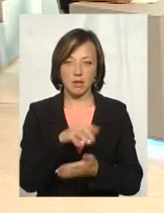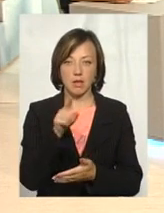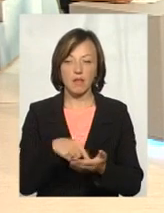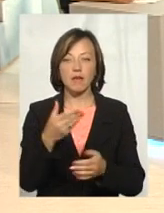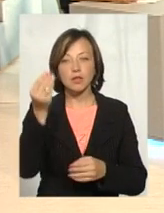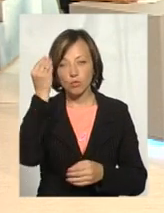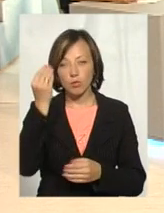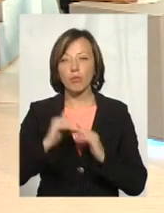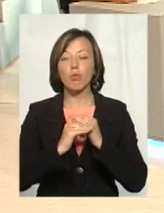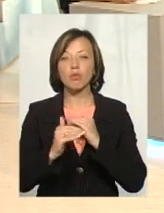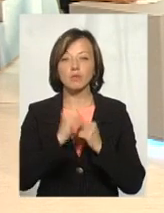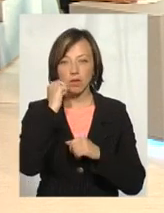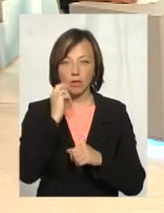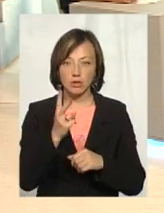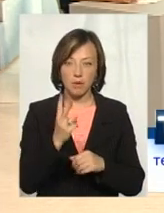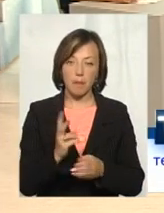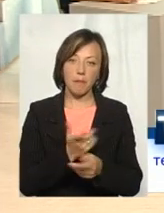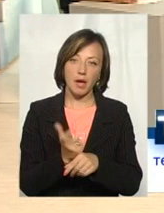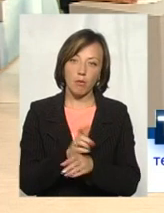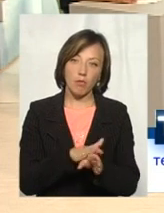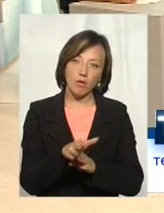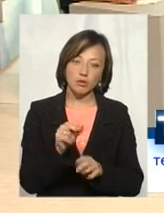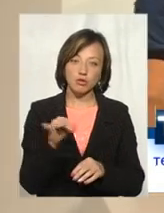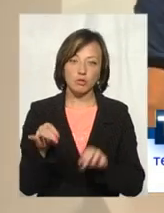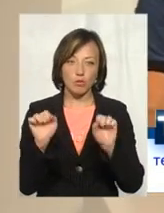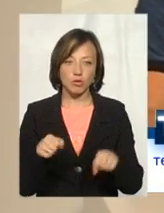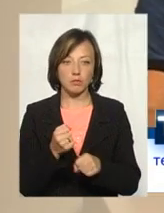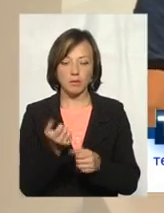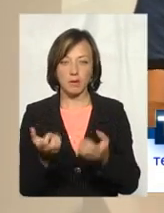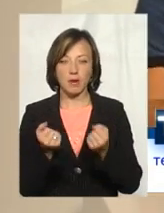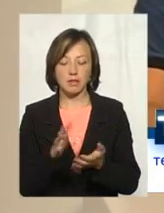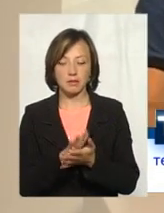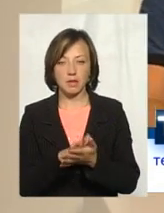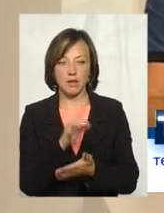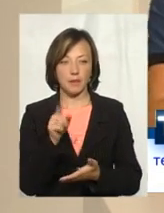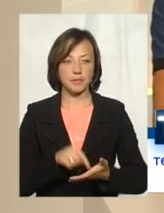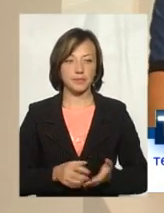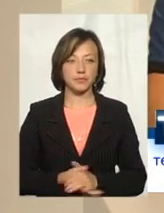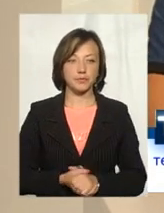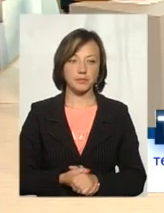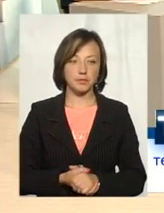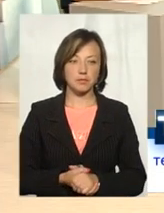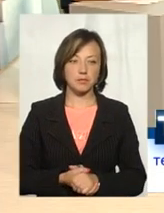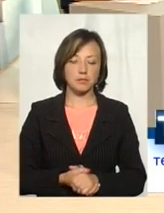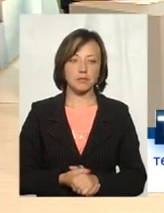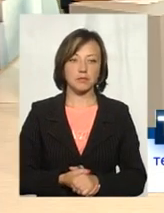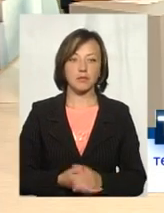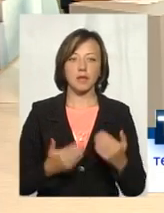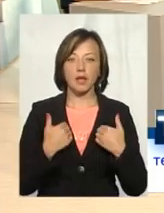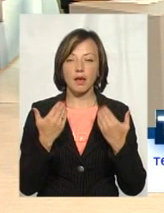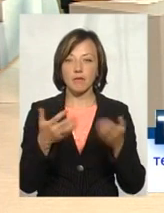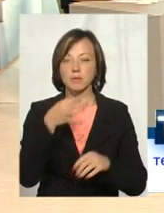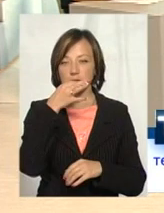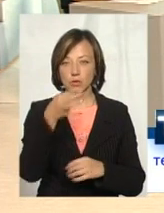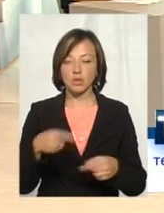І на вашу думку, полігон Старокостянтинову, він переповнений? Чи все ж таки він може приймати сміття, як каже Микола Степанович? Ну, дивіться, я вам скажу